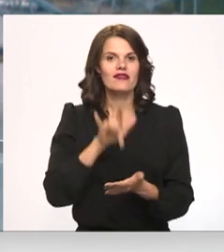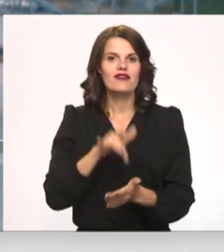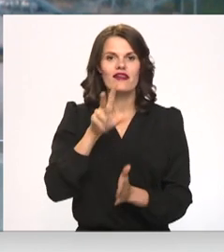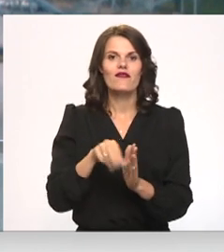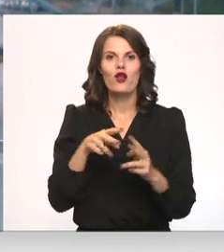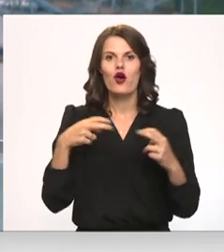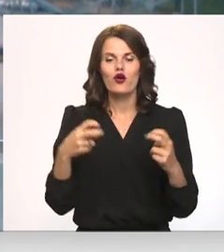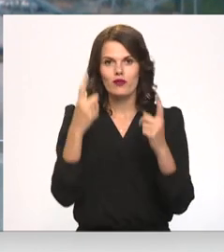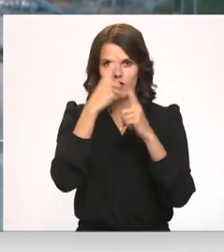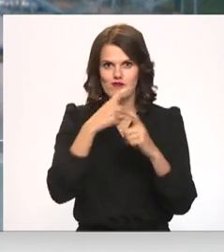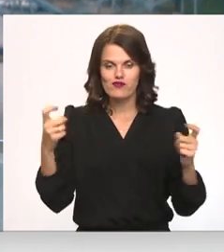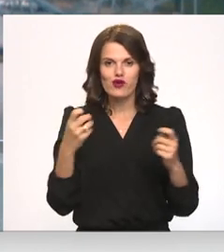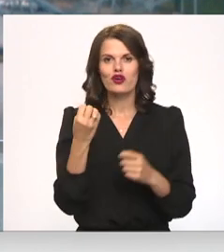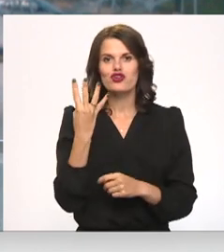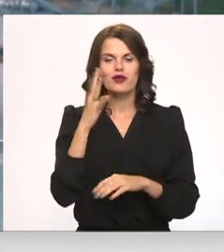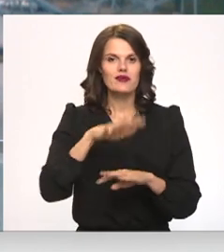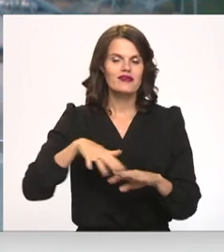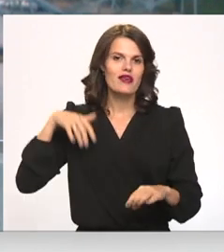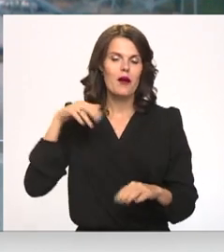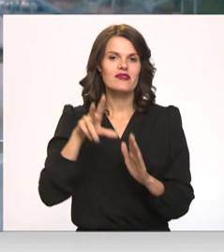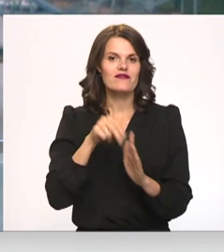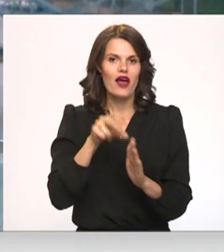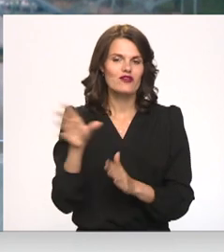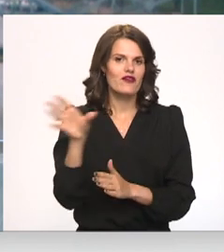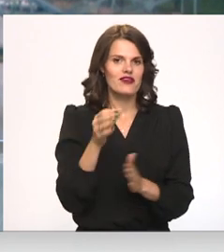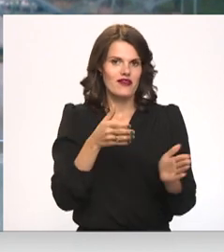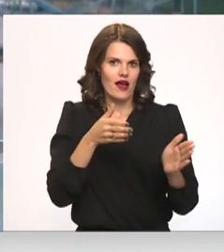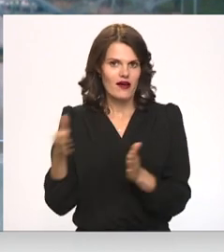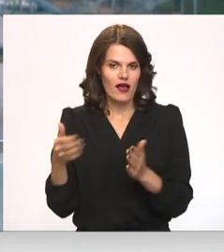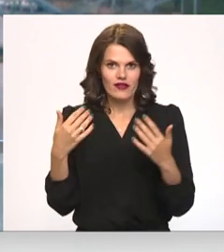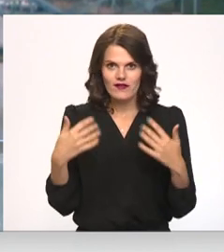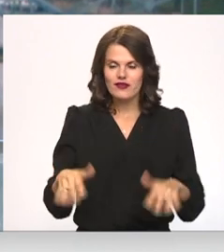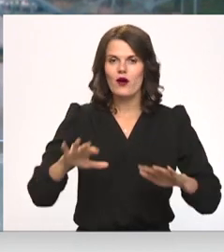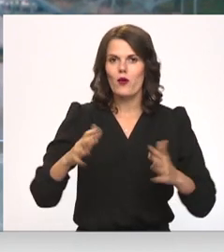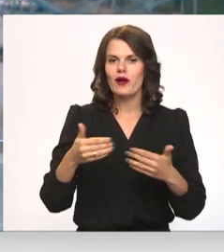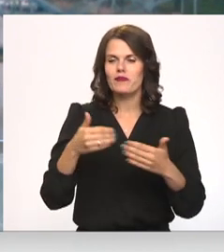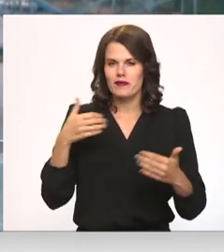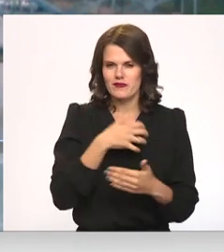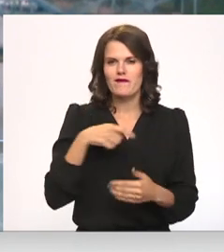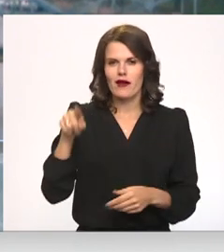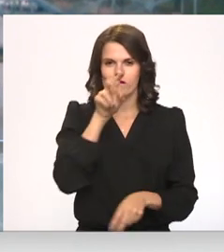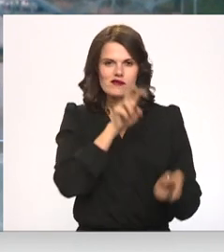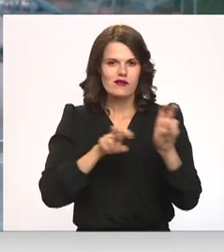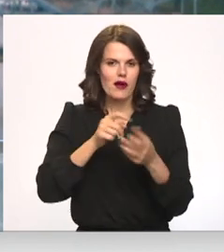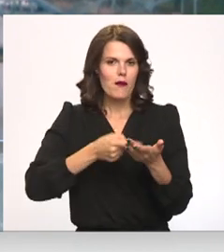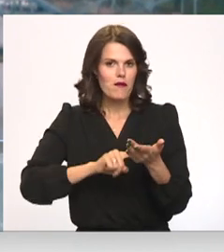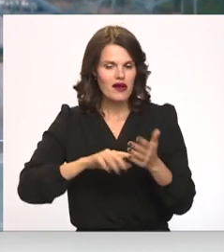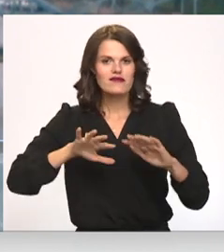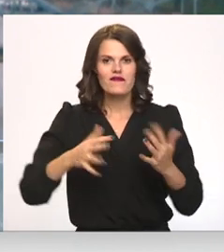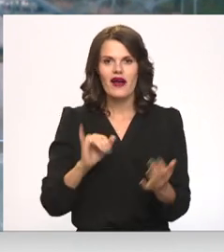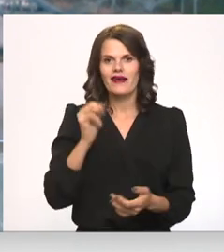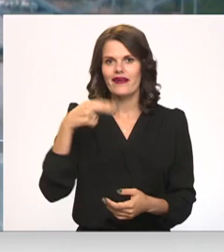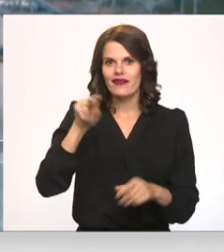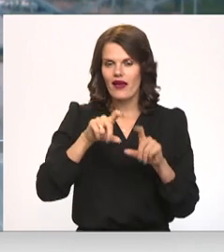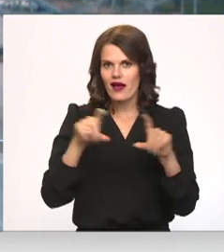ka 14. saimas vēlēšanām viss ir gatavs. Pirms tam gan vajadzētu jau laiku sameklēt pasi vai identifikācijas kārti. Parlamentu